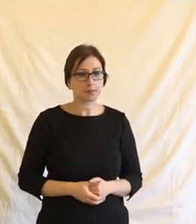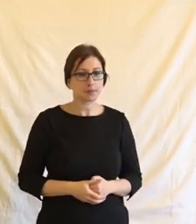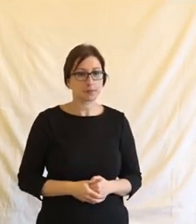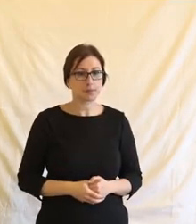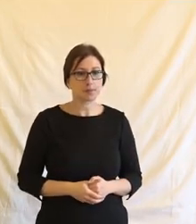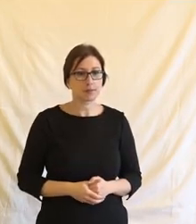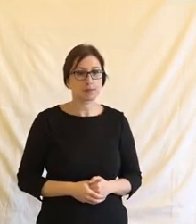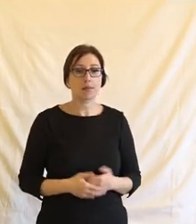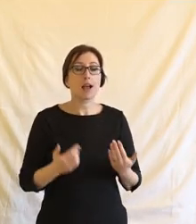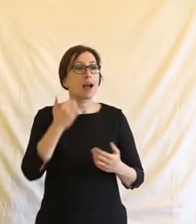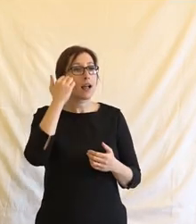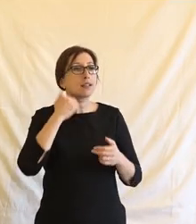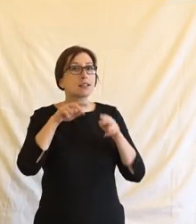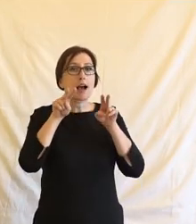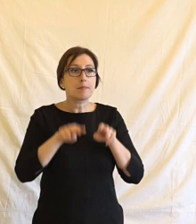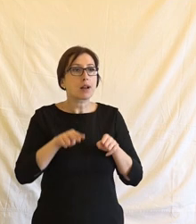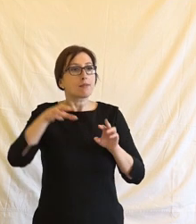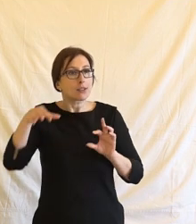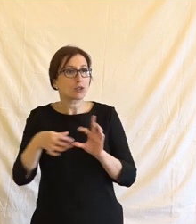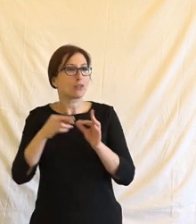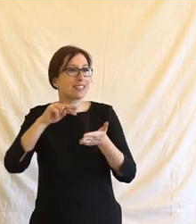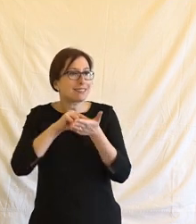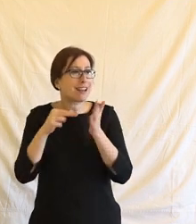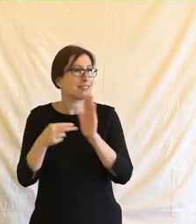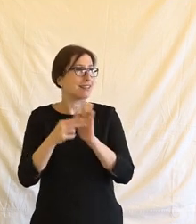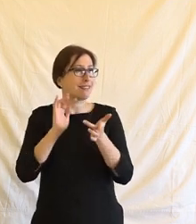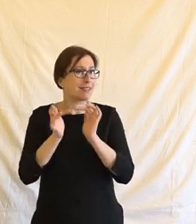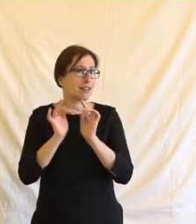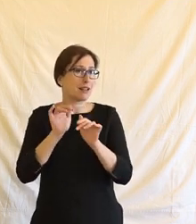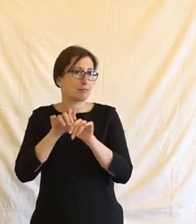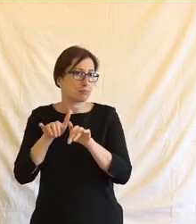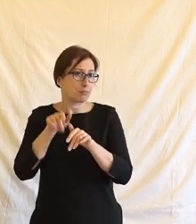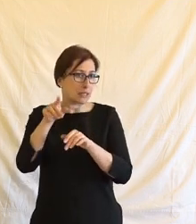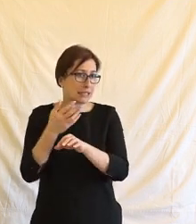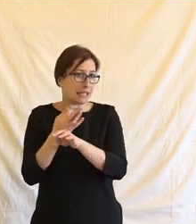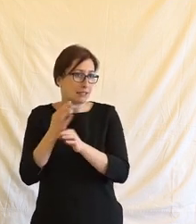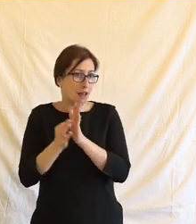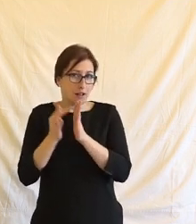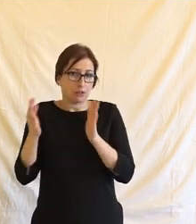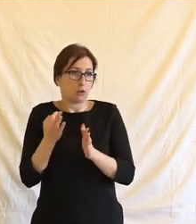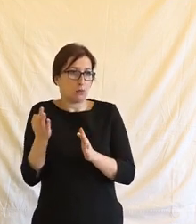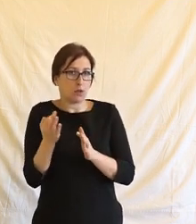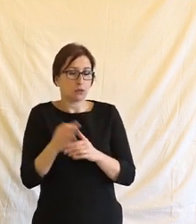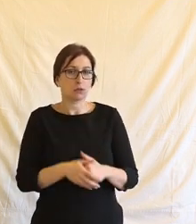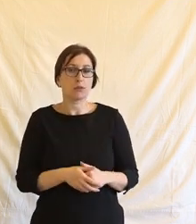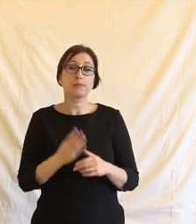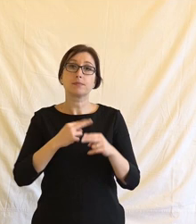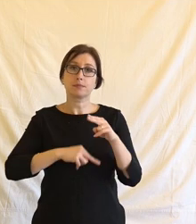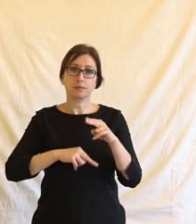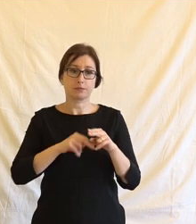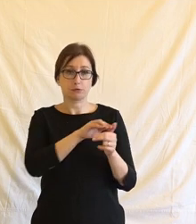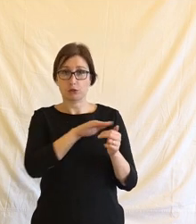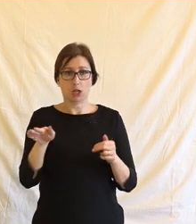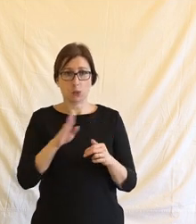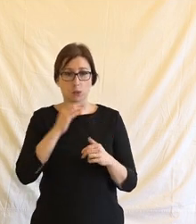O kterých lidských právech se v souvislosti s technologiemi diskutuje? Určitě to nejsou všechna, ale